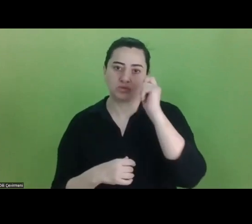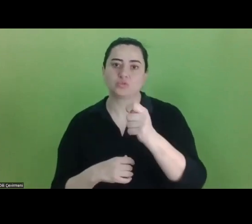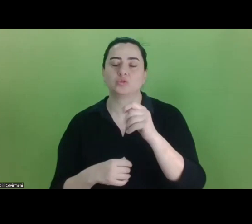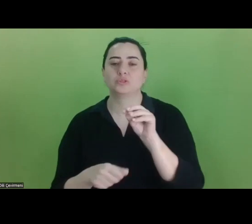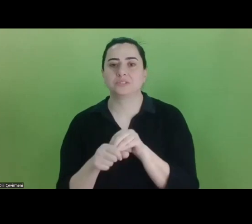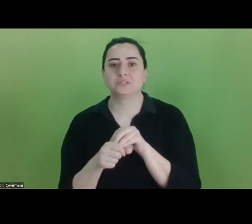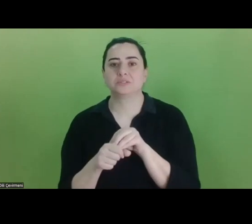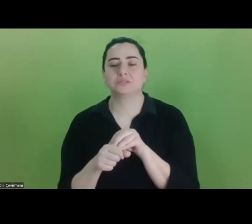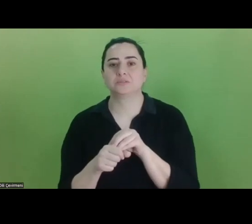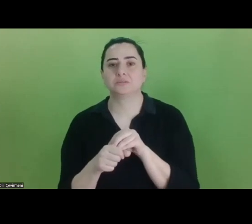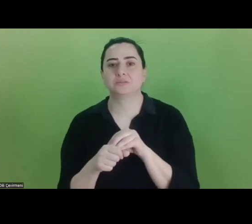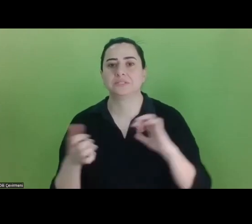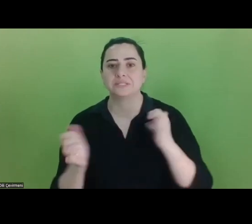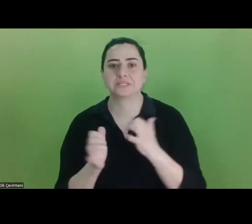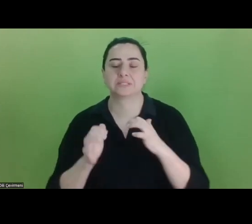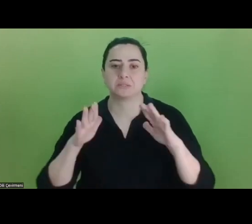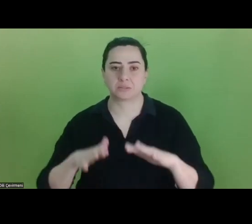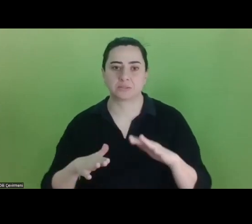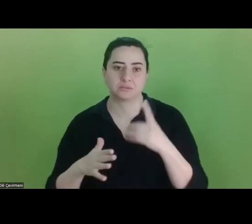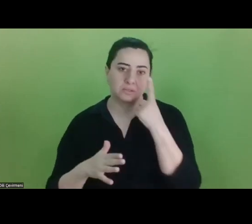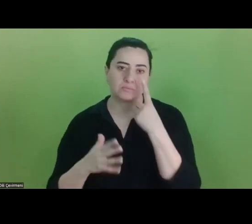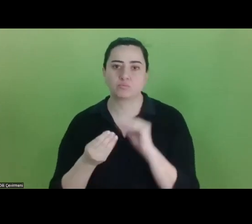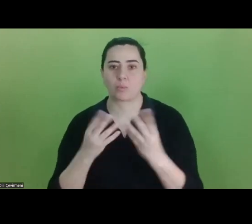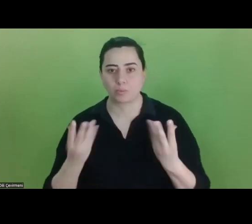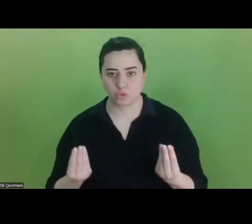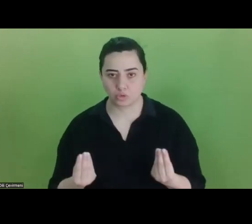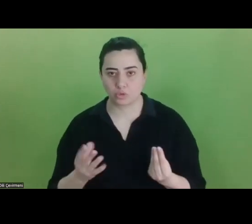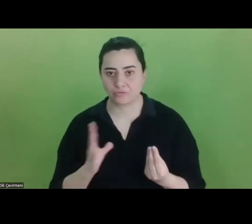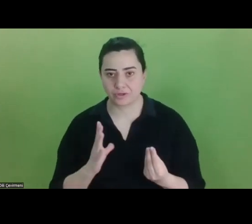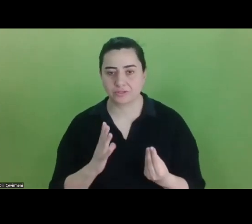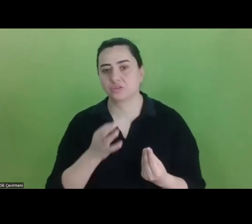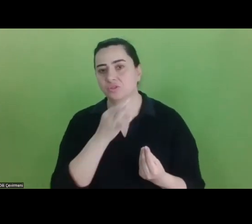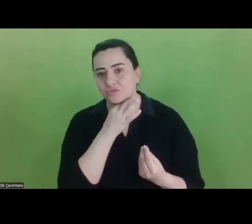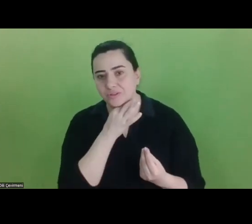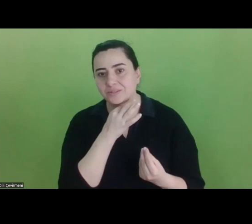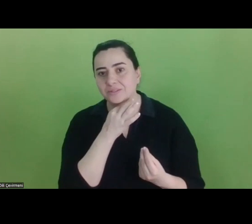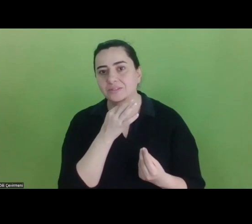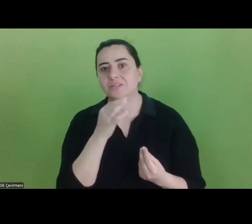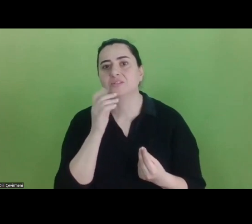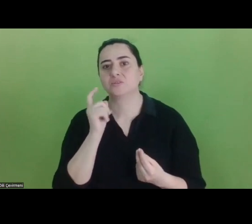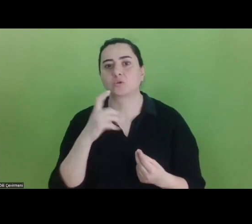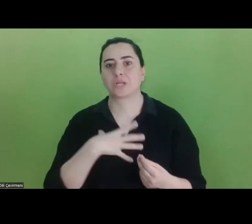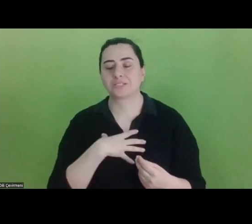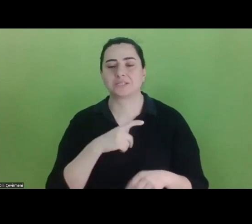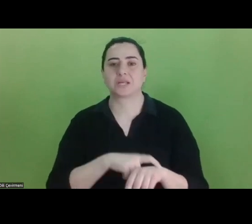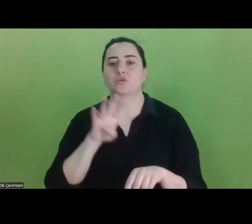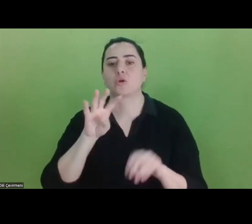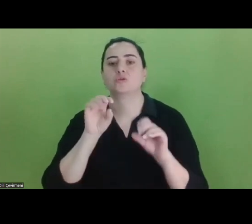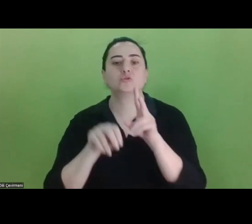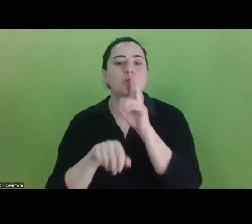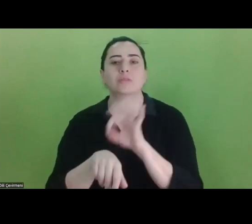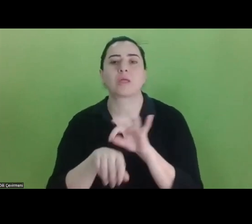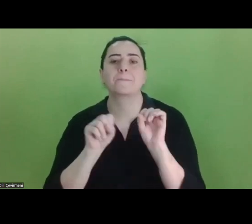isteyen başvurucularımızın sıkıntı yaşadığına şahit olduk. O yüzden Sivil Düşün ekibi olarak 9 Haziran saat 4'ü bırakmadan